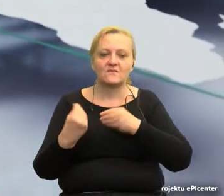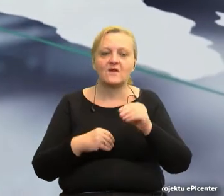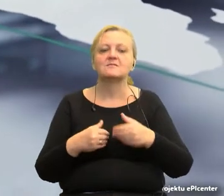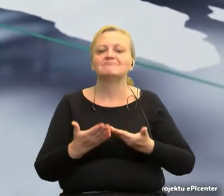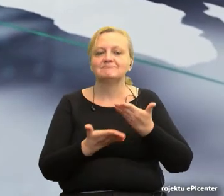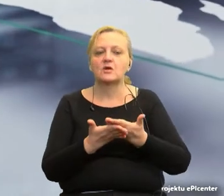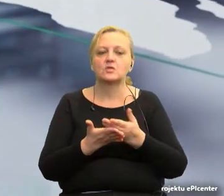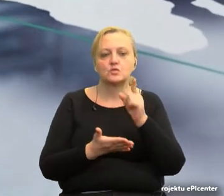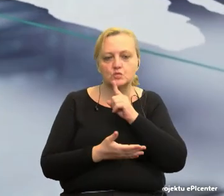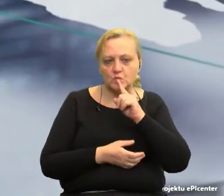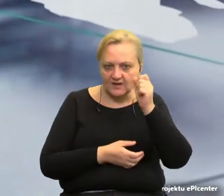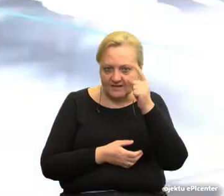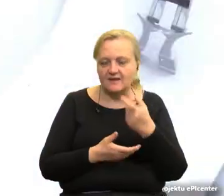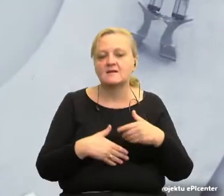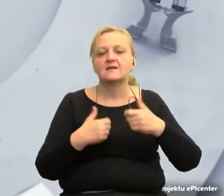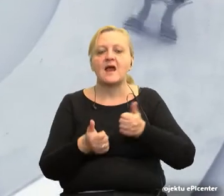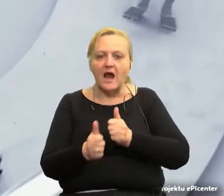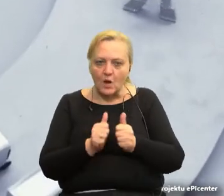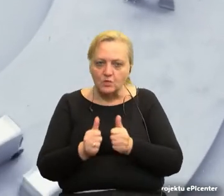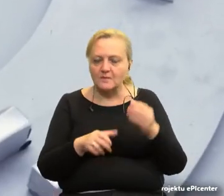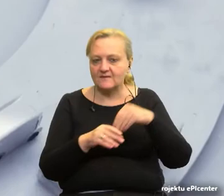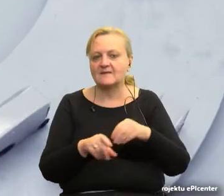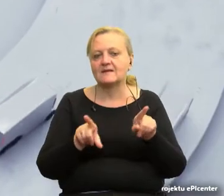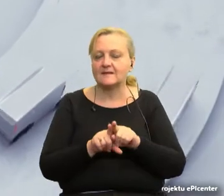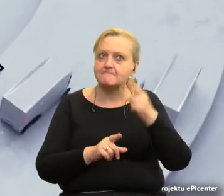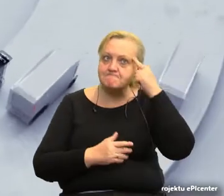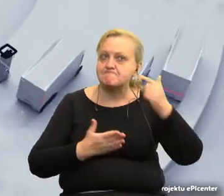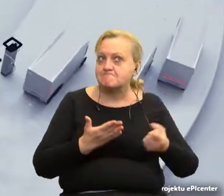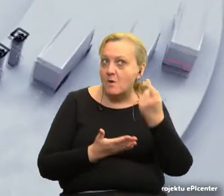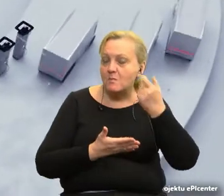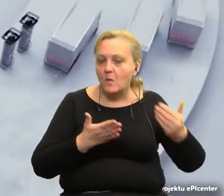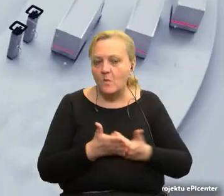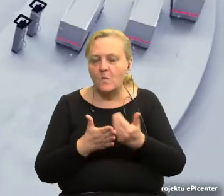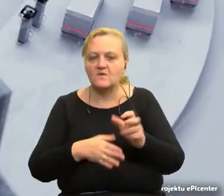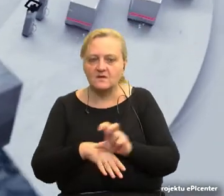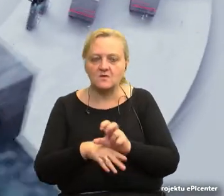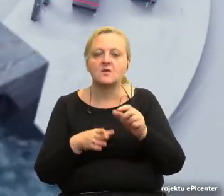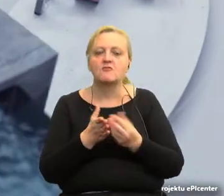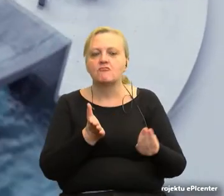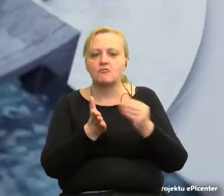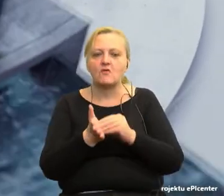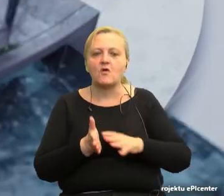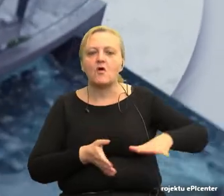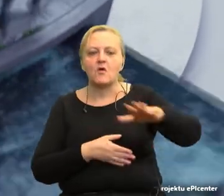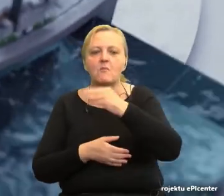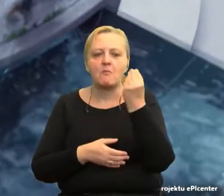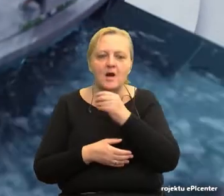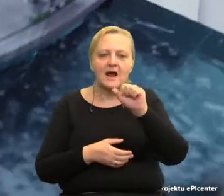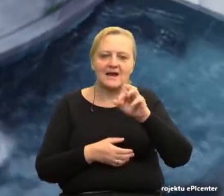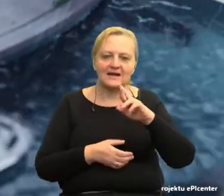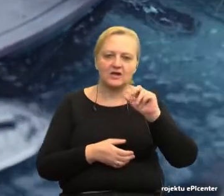oferują sztuczna inteligencja, automatyzacja oraz innowacyjne technologie wprowadzane dodatkowo na obszar Morza Arktycznego.